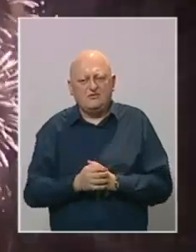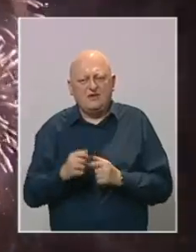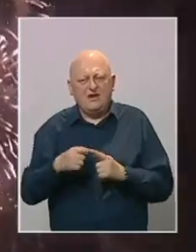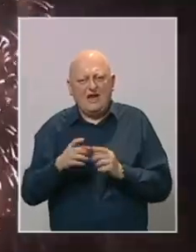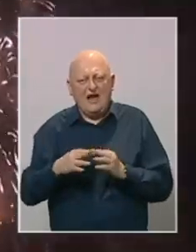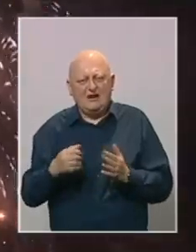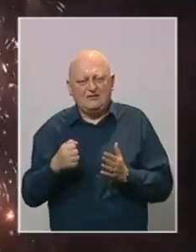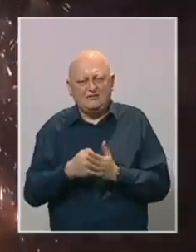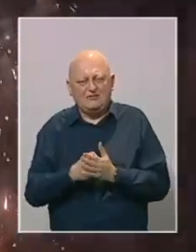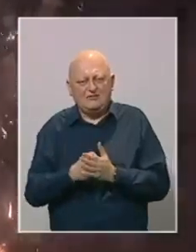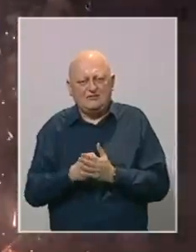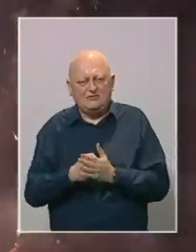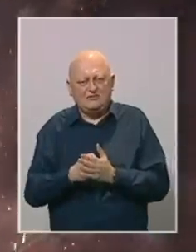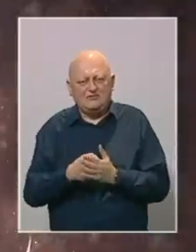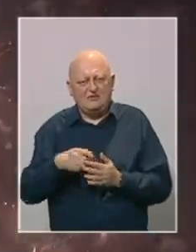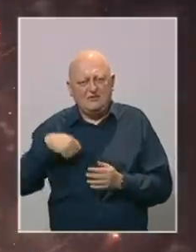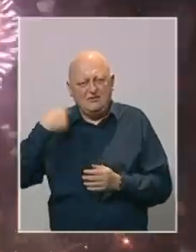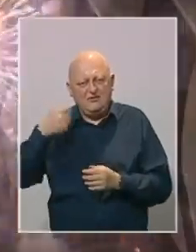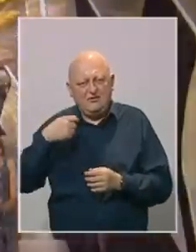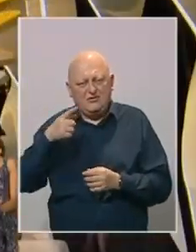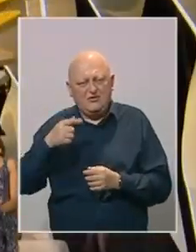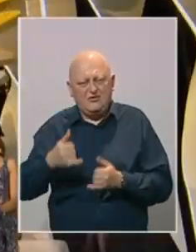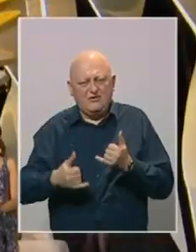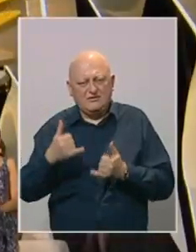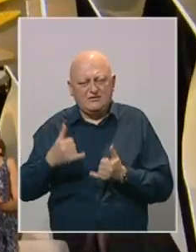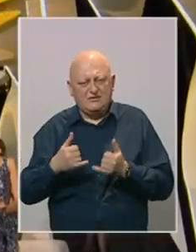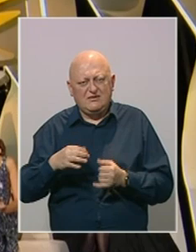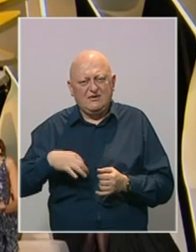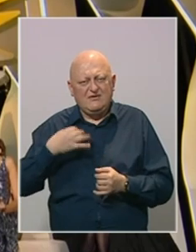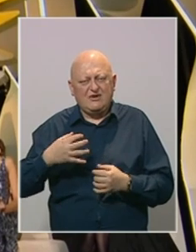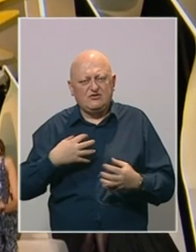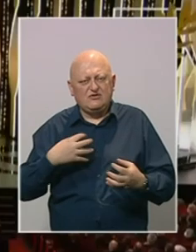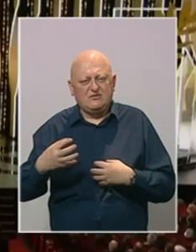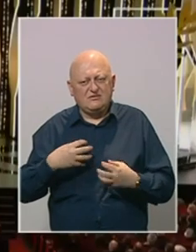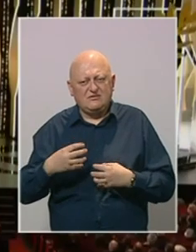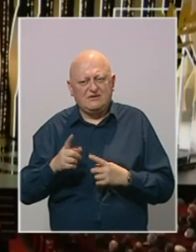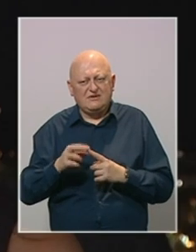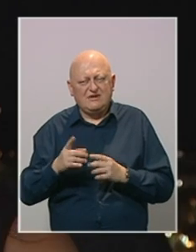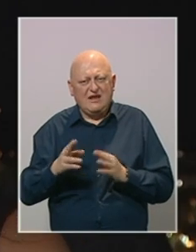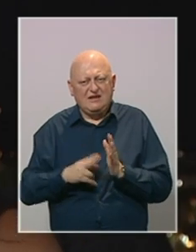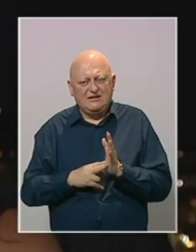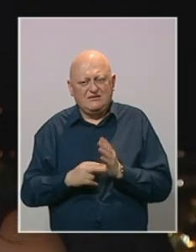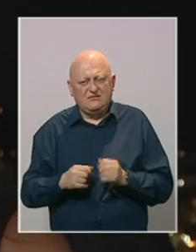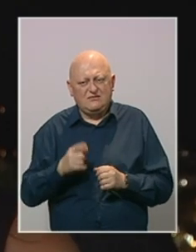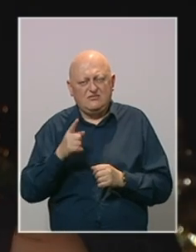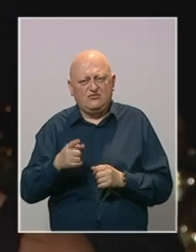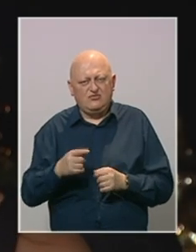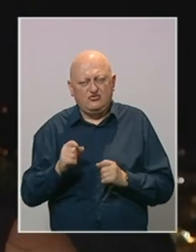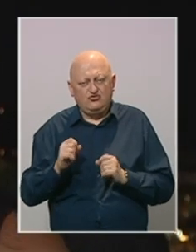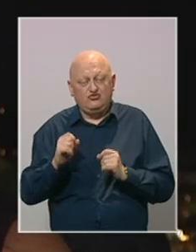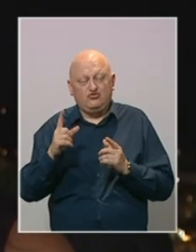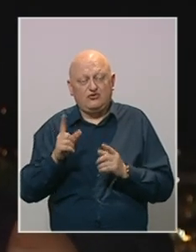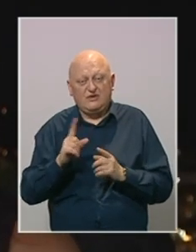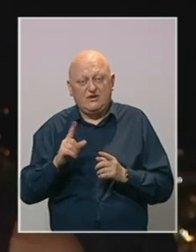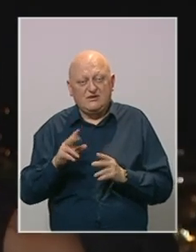Kano je nagrađen najkontroversniji film prikazan na tom festivalu, francuska drama Titan. Bilo je toliko čudno da